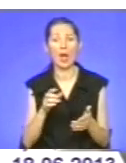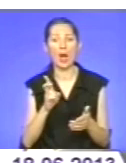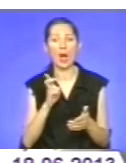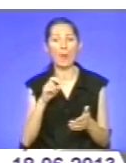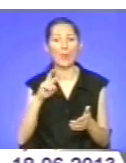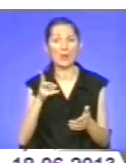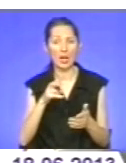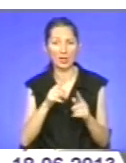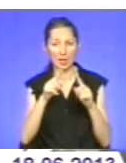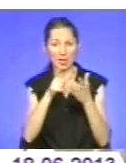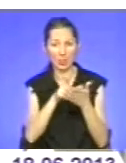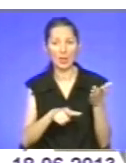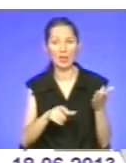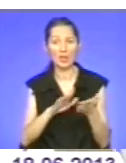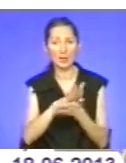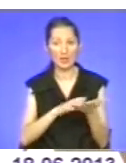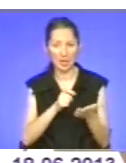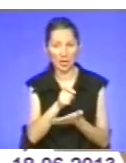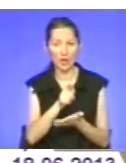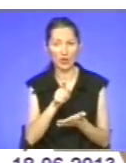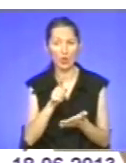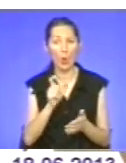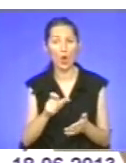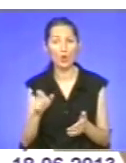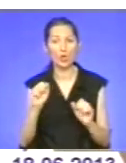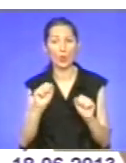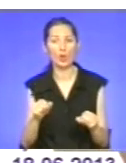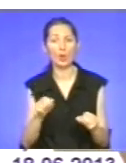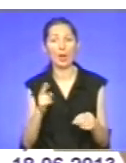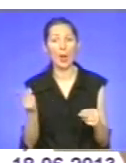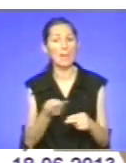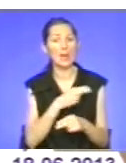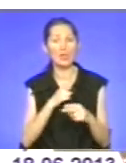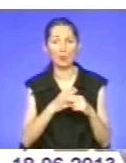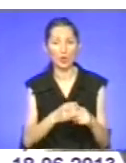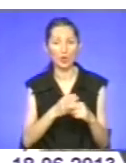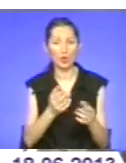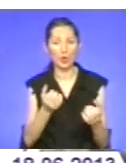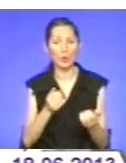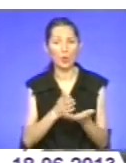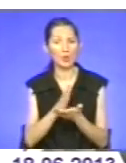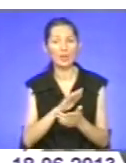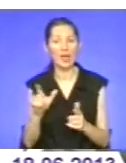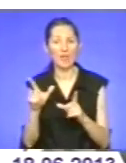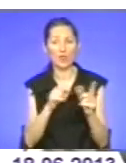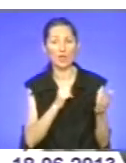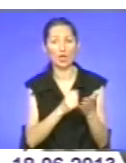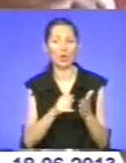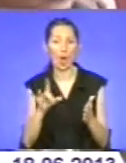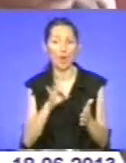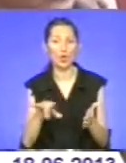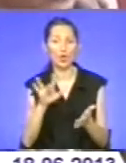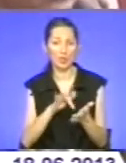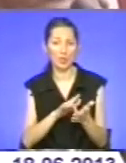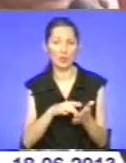подібне. тим, щоб люди могли безкоштовно отримувати послуги, не виїжджаючи до районного центру.